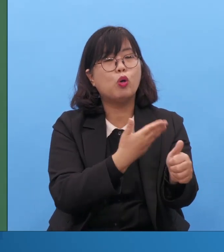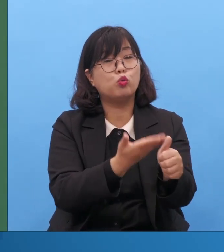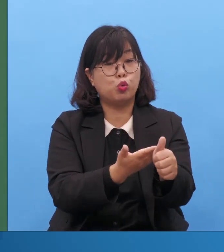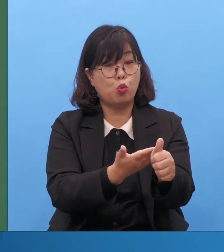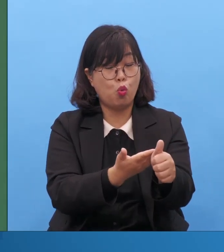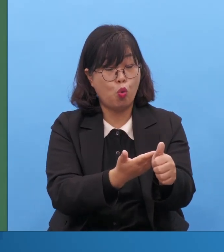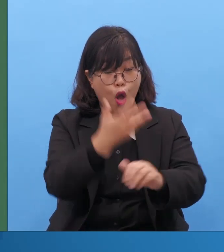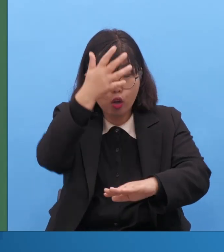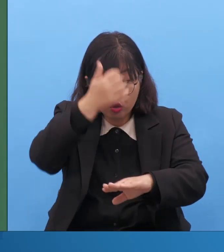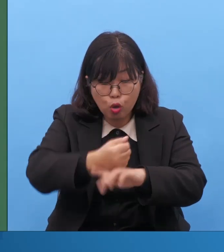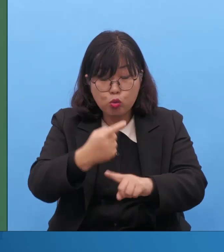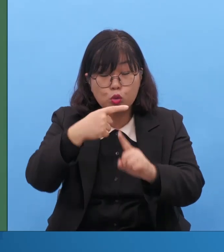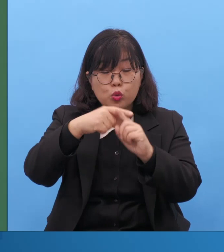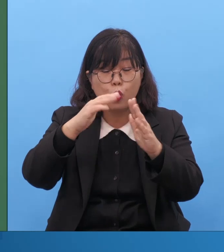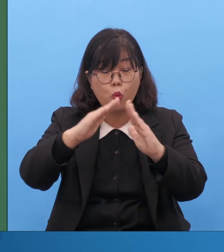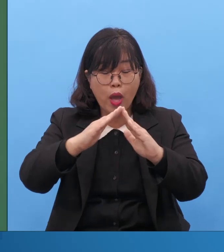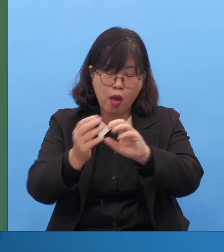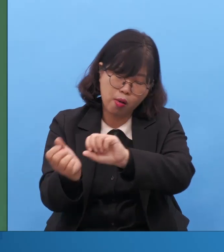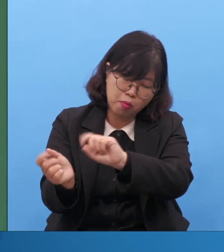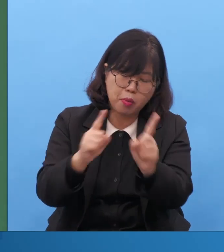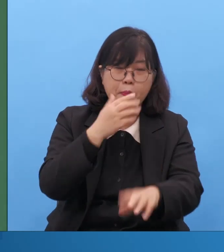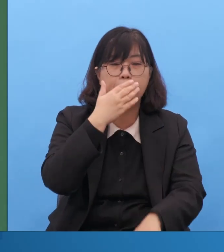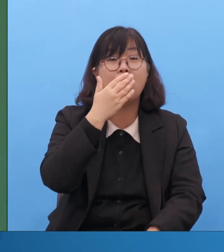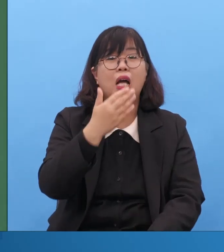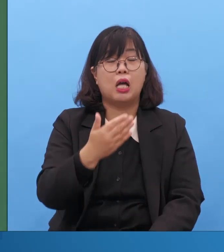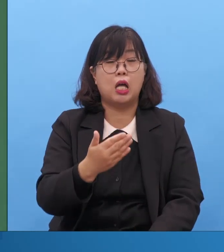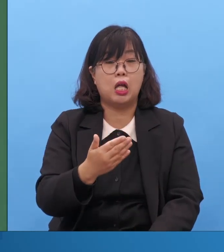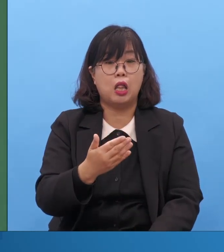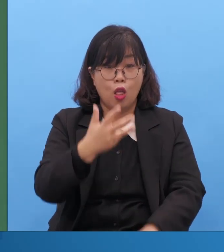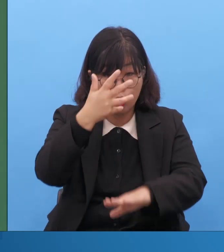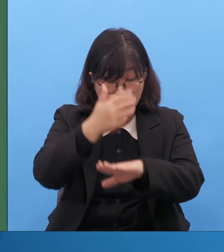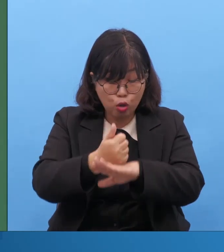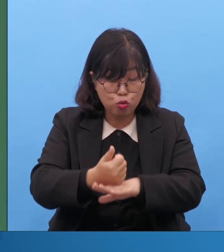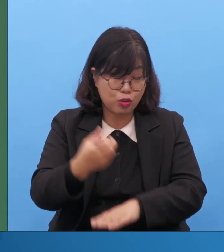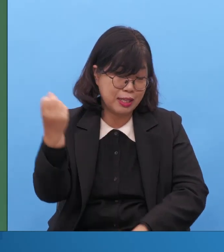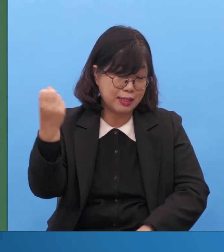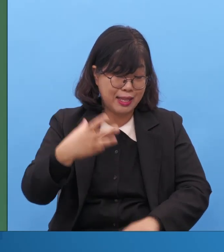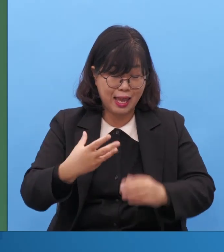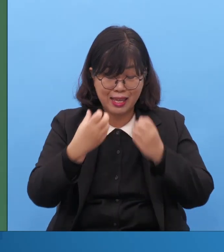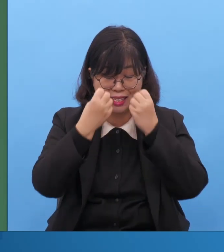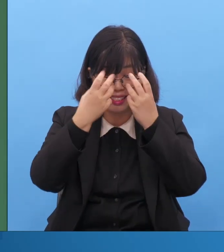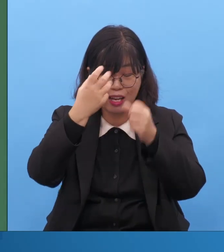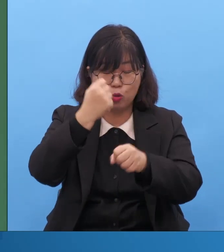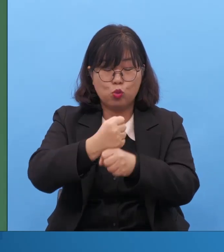재창조 이 축복이 여러분에게 와있다 이거요 안타깝죠